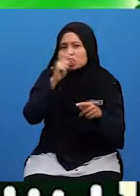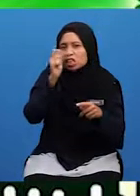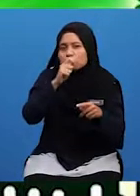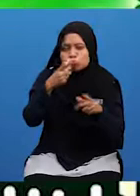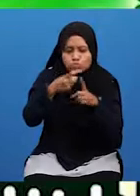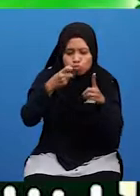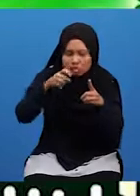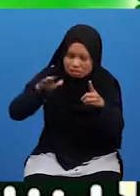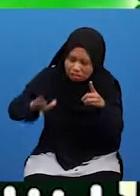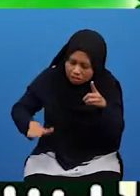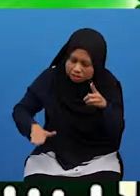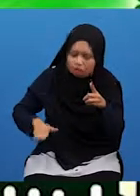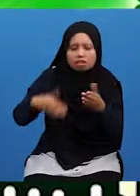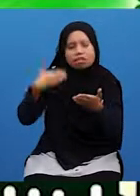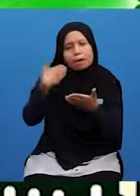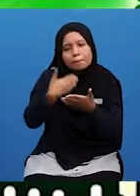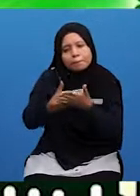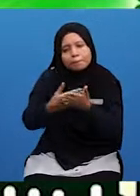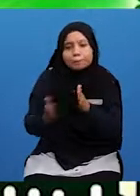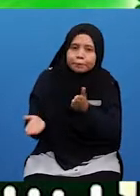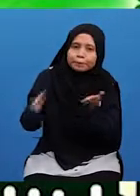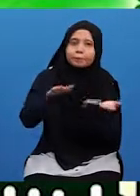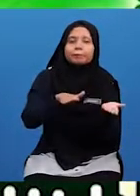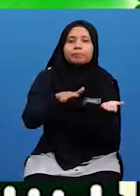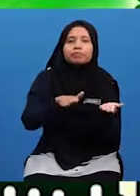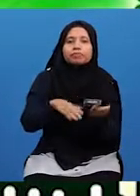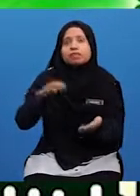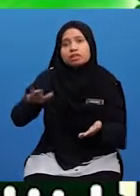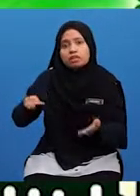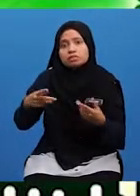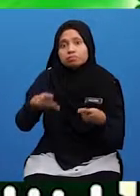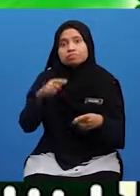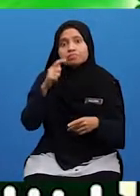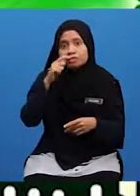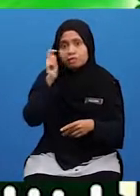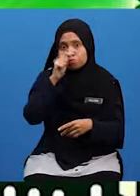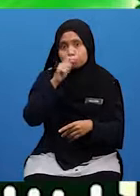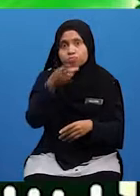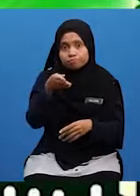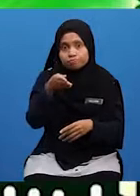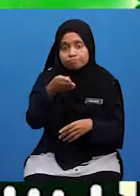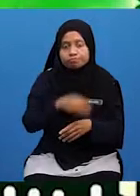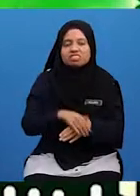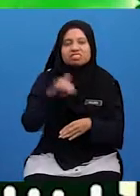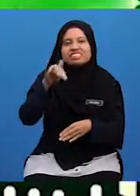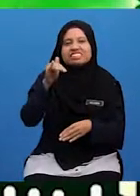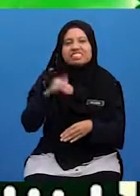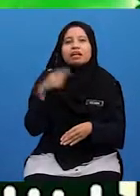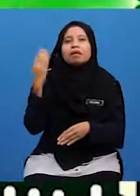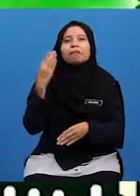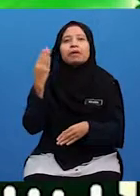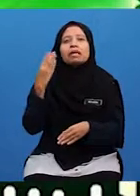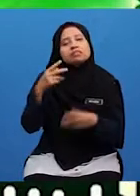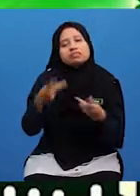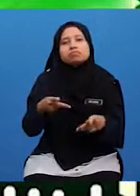kecil Hingga kewafatannya Adik-adik pernah berbohong tak Ya Mesti ada